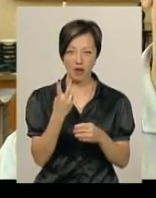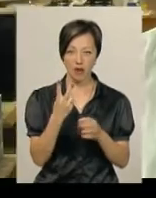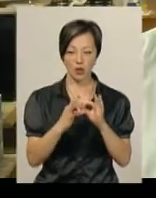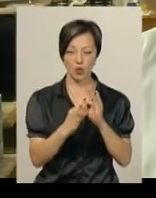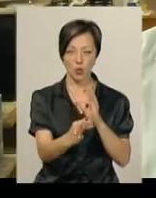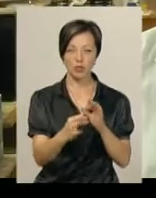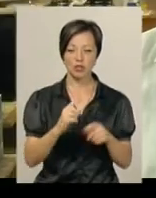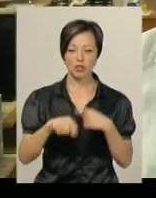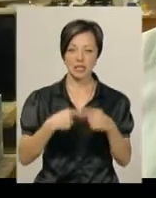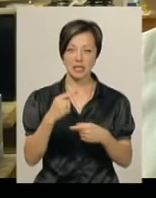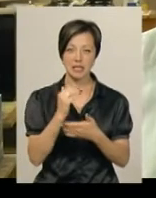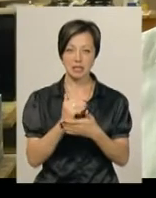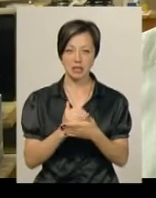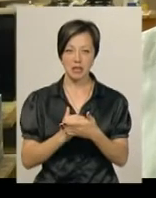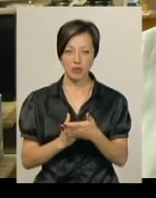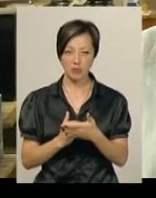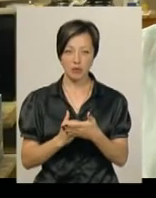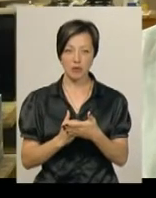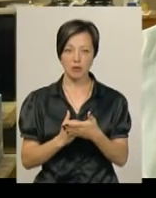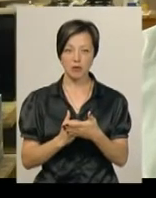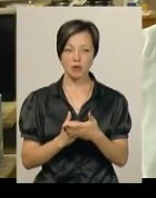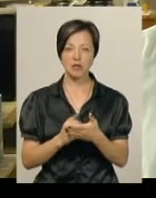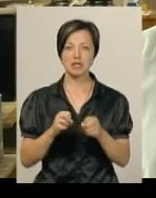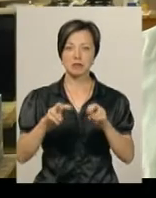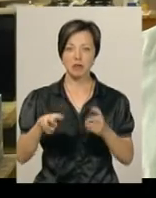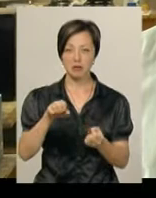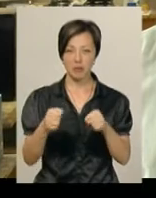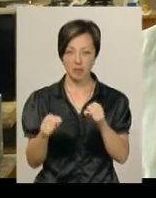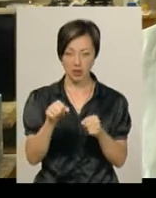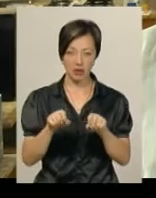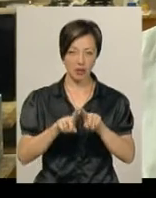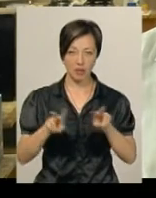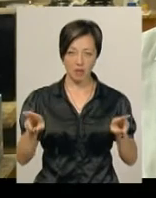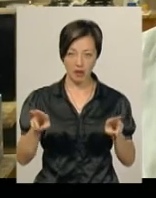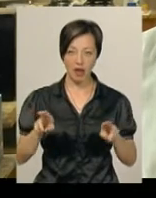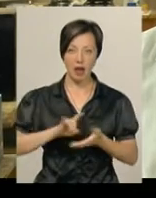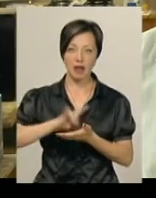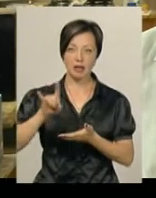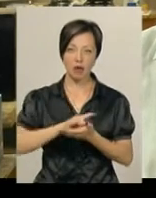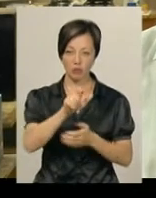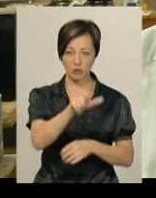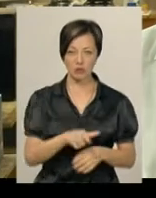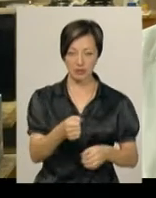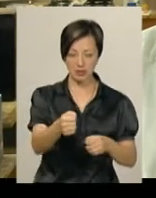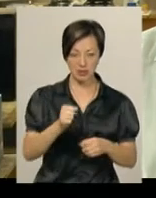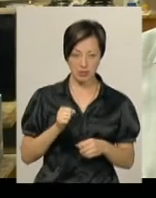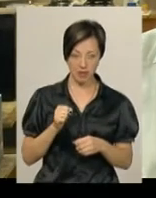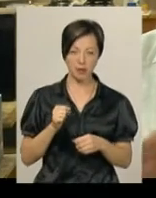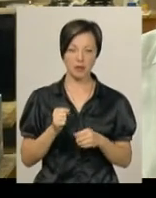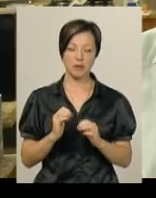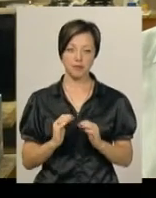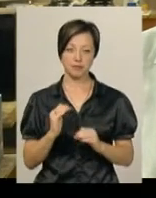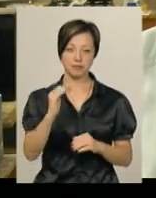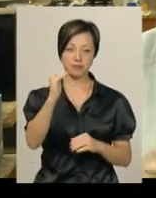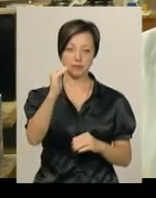Через систему кінематики, систему качалу і чах він управляє так само, як літаком. Пілот бере ручку на себе, руль висоти